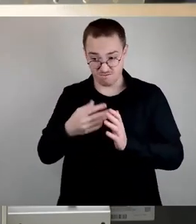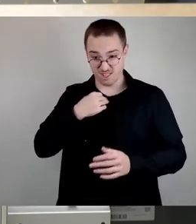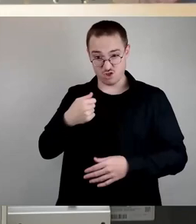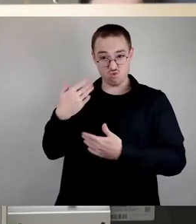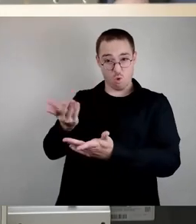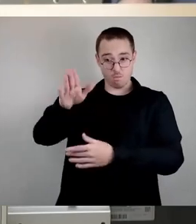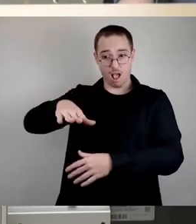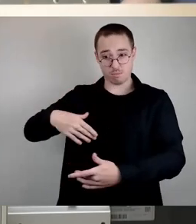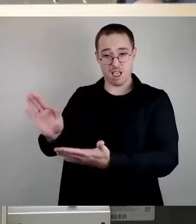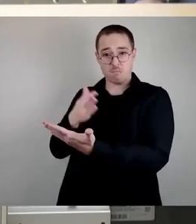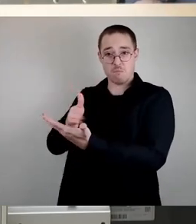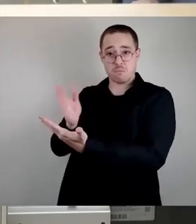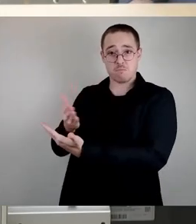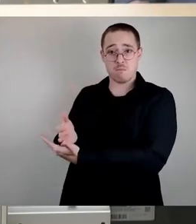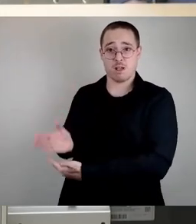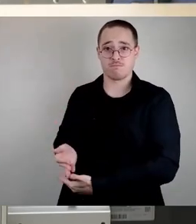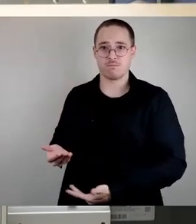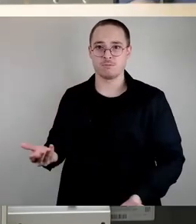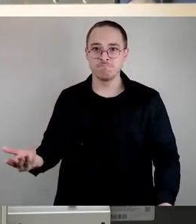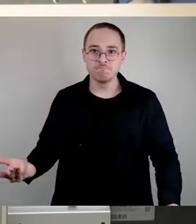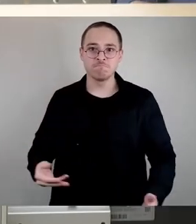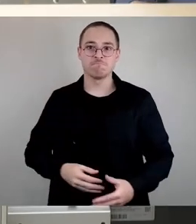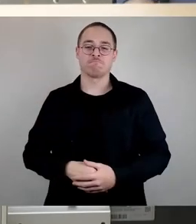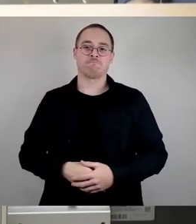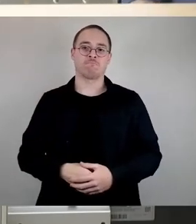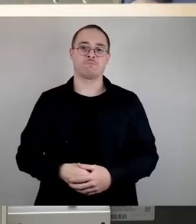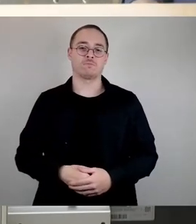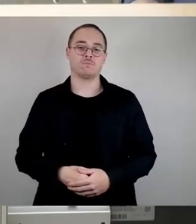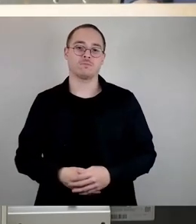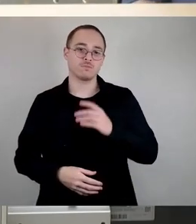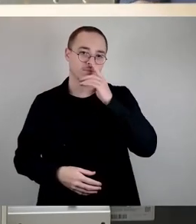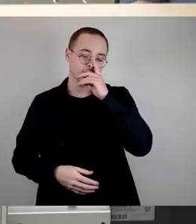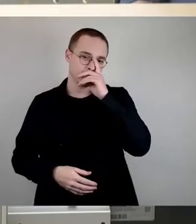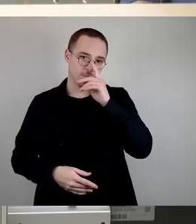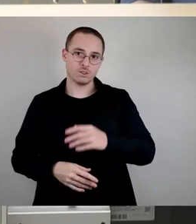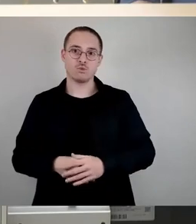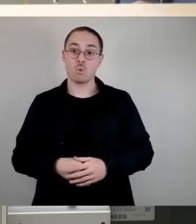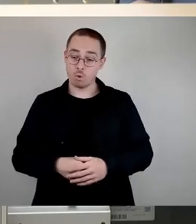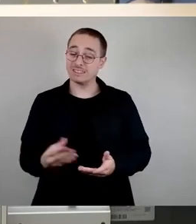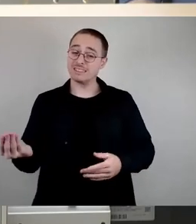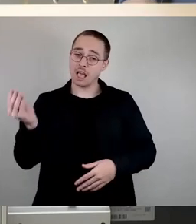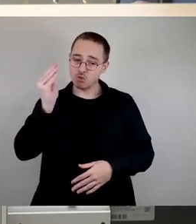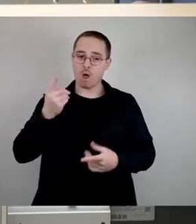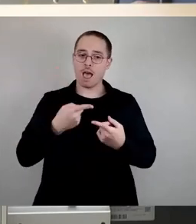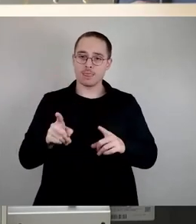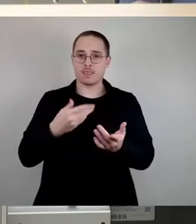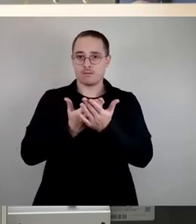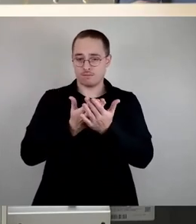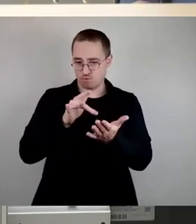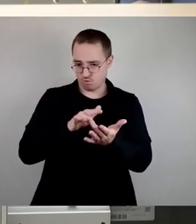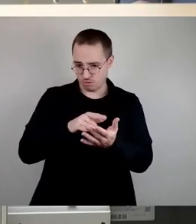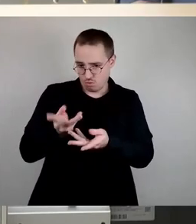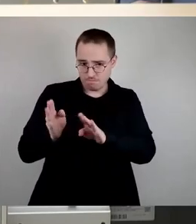Leute wäre. Das dazu, objektive Gründe. Jetzt kommt noch Folgendes hinzu.